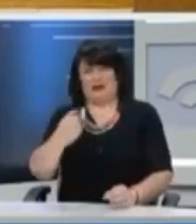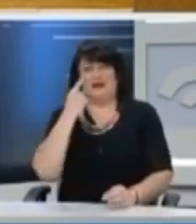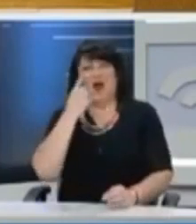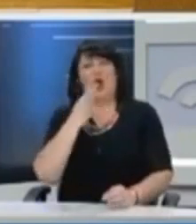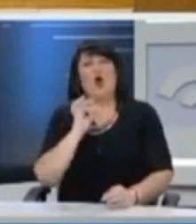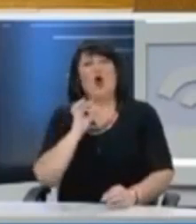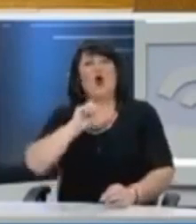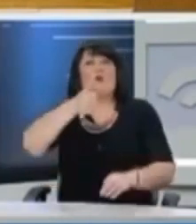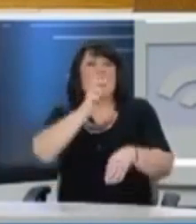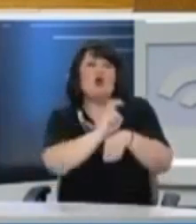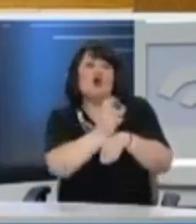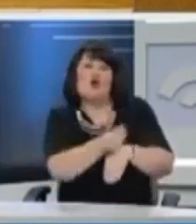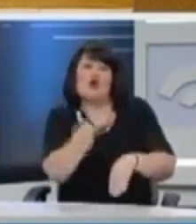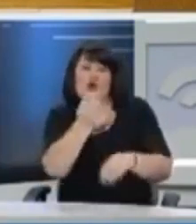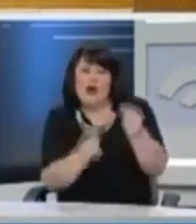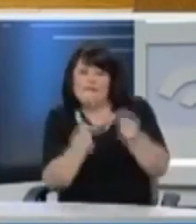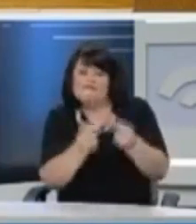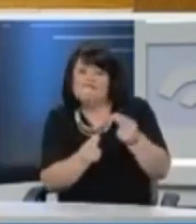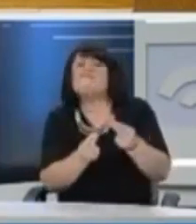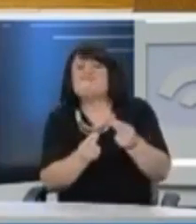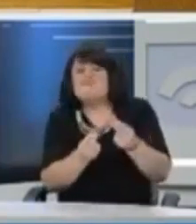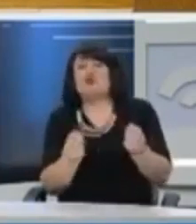αριθμητική του Πορτογενού Σπυρονάσματος είναι τέτοια.